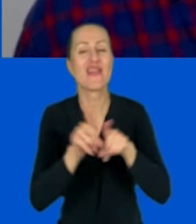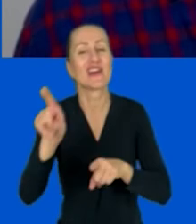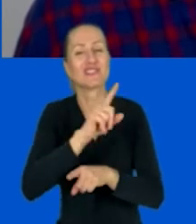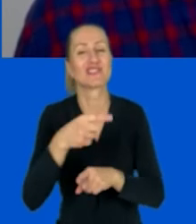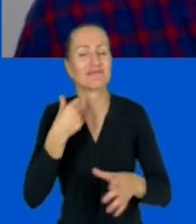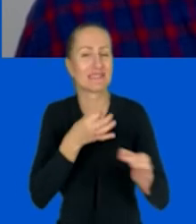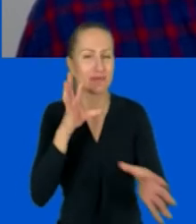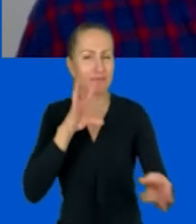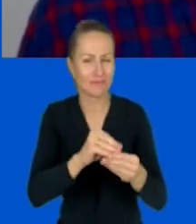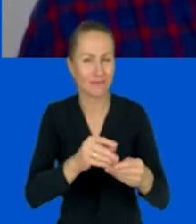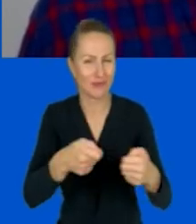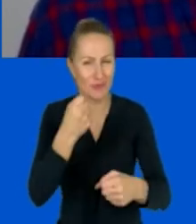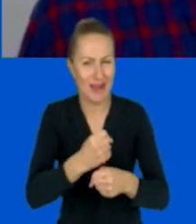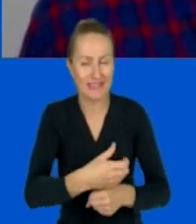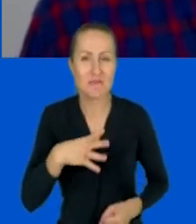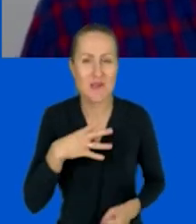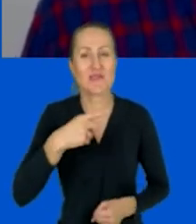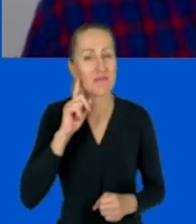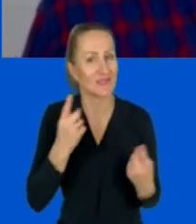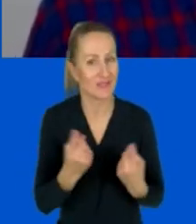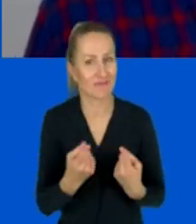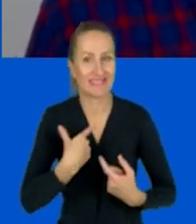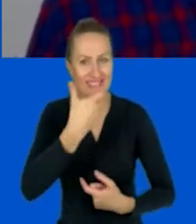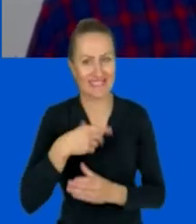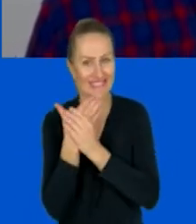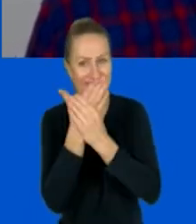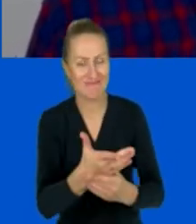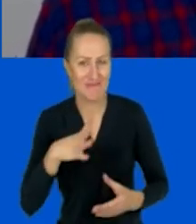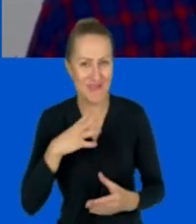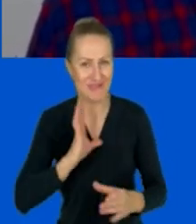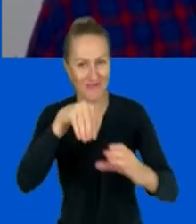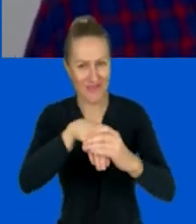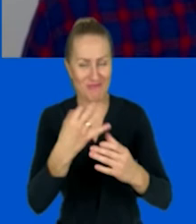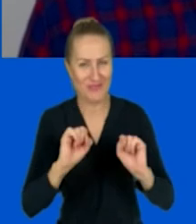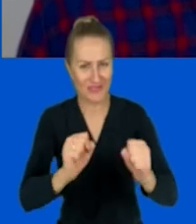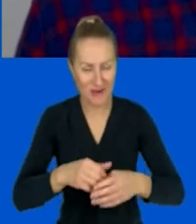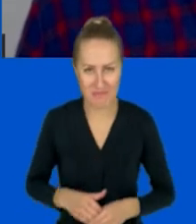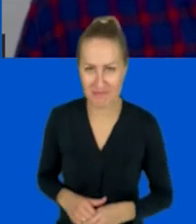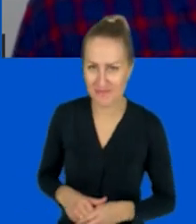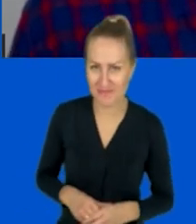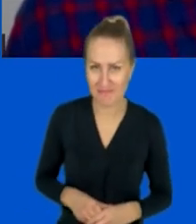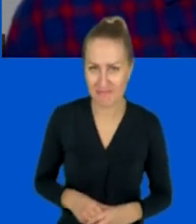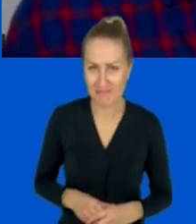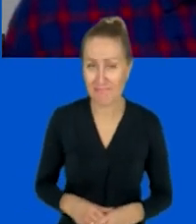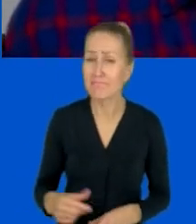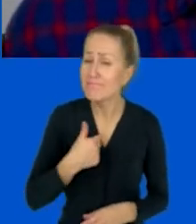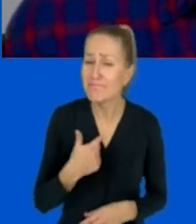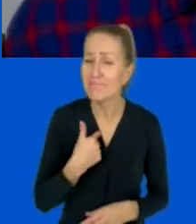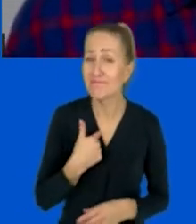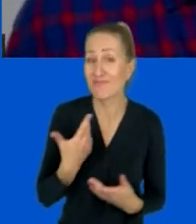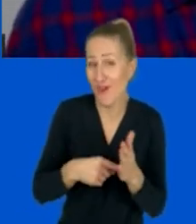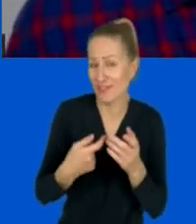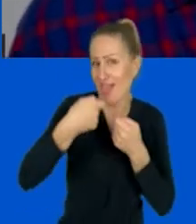super, że zaprosiliście mnie i mogę się dołączyć do waszych działania. Ja w takim razie tym bardziej nie